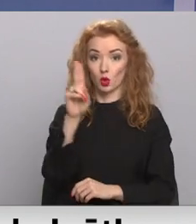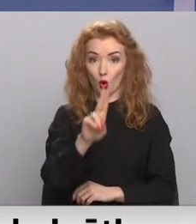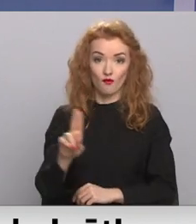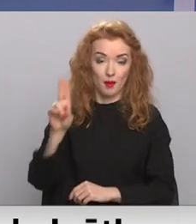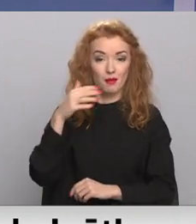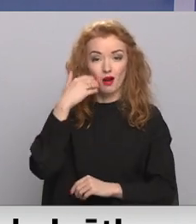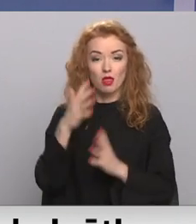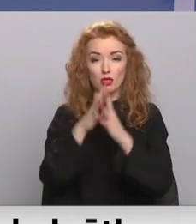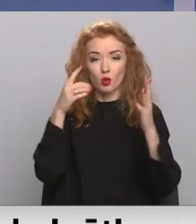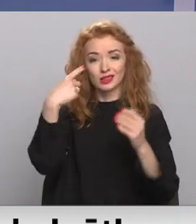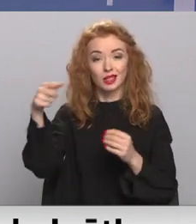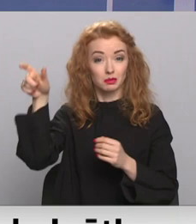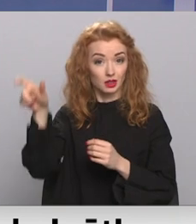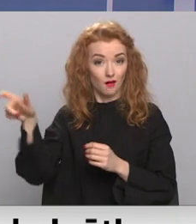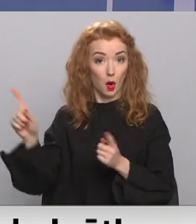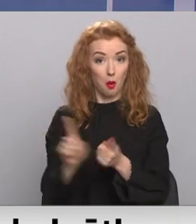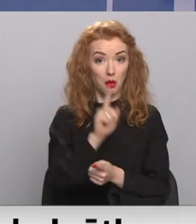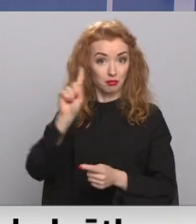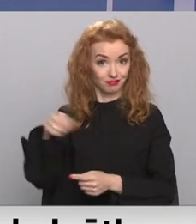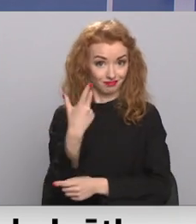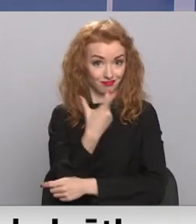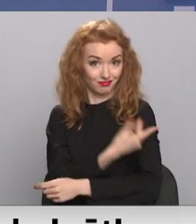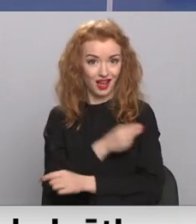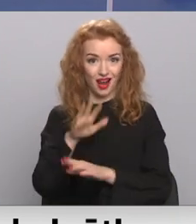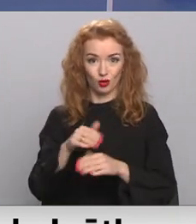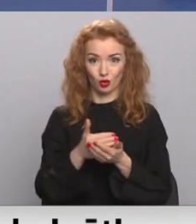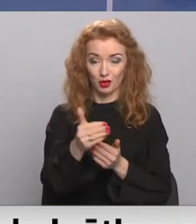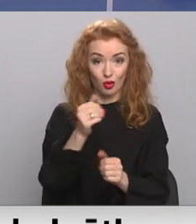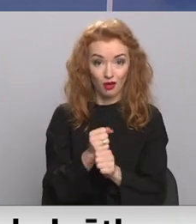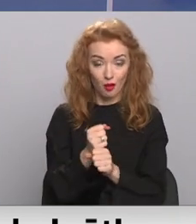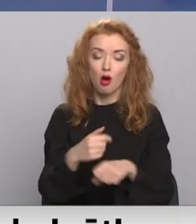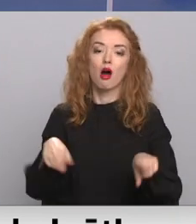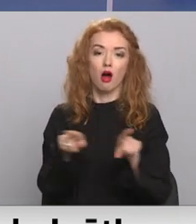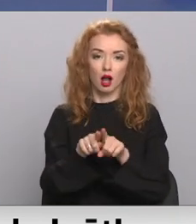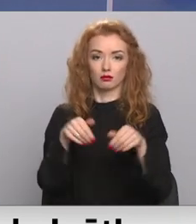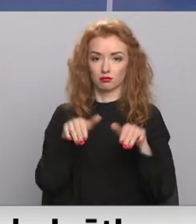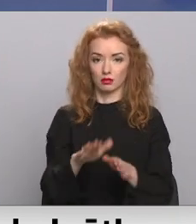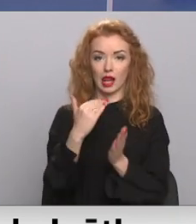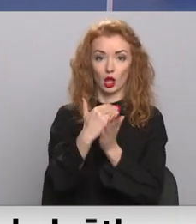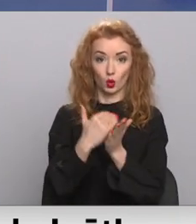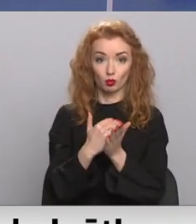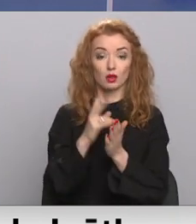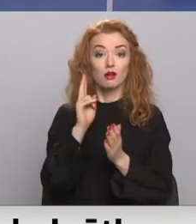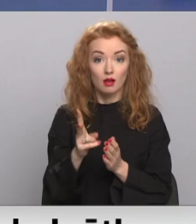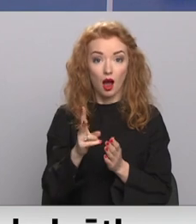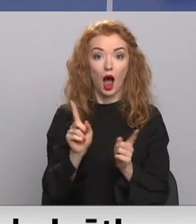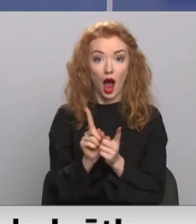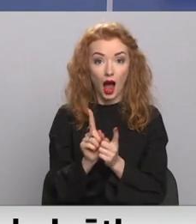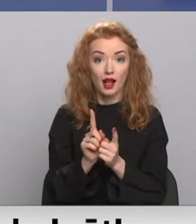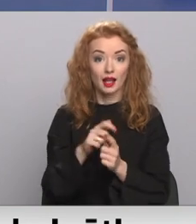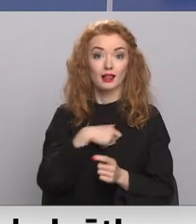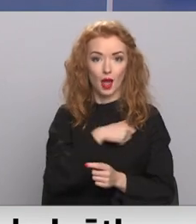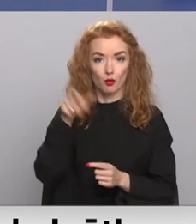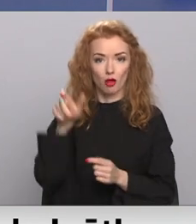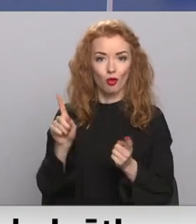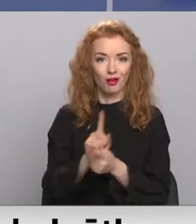daudz profesiju pārstāvjiem jābūt vakcinētiem, lai varētu pildīt darbu pienākumus, varētu tikt pieņemt slikums, kurā būtu noteikta prasība vakcinēties